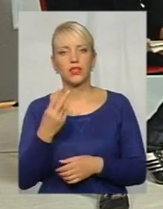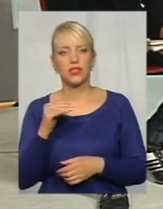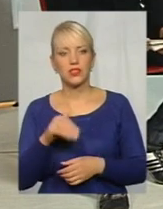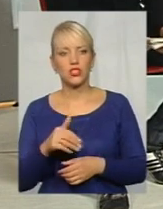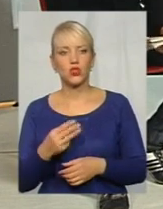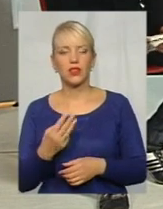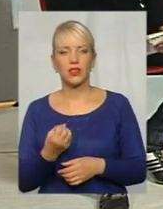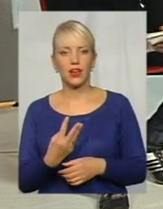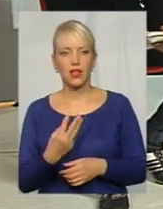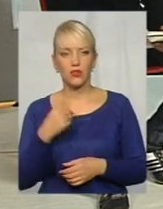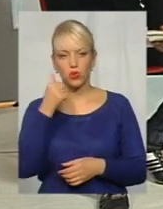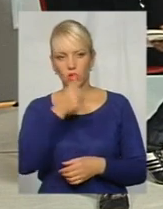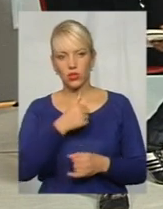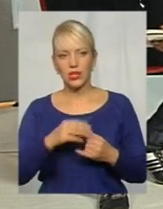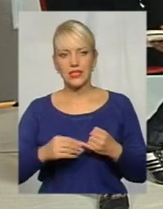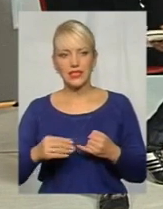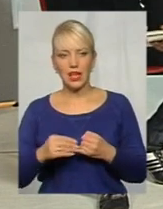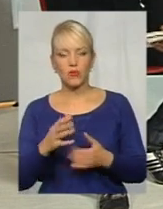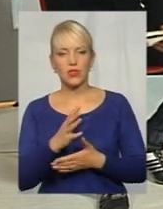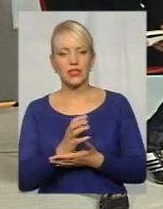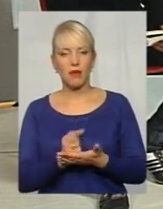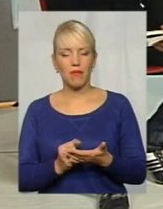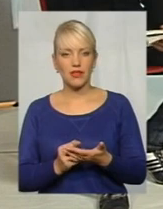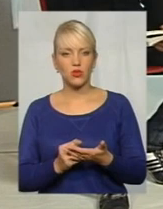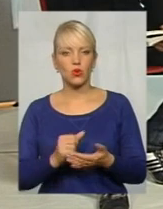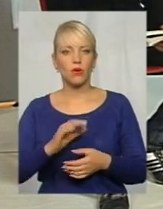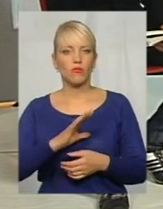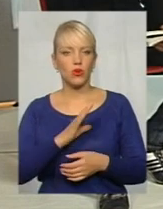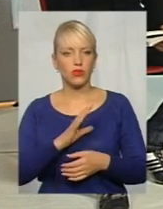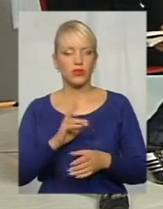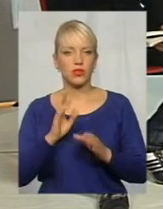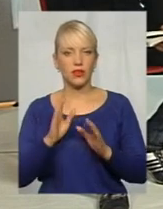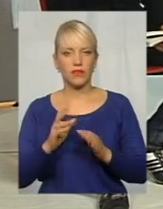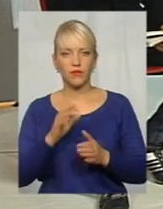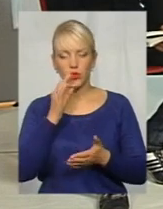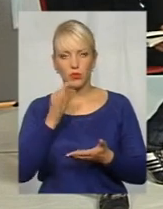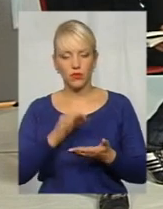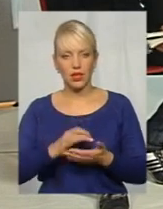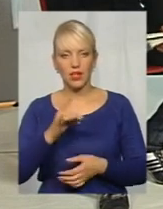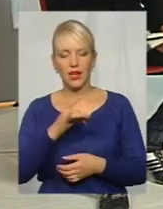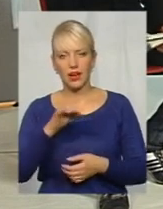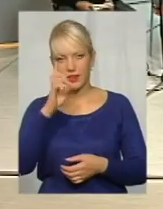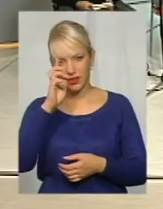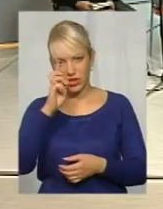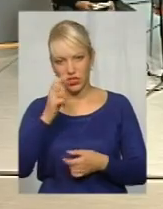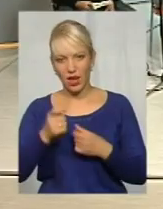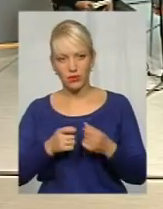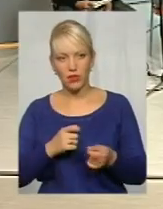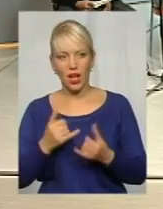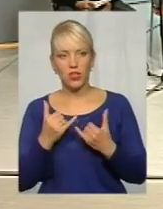року землями запасу і резерву розпоряджалися виключно рай держадміністрації. Сьогодні, аби отримати